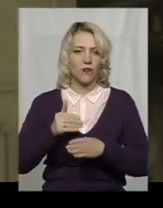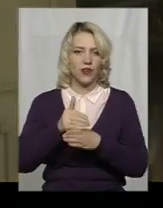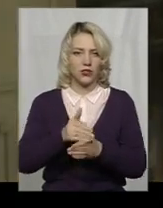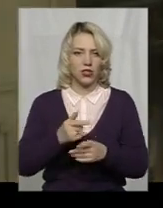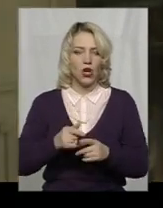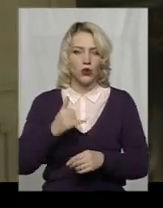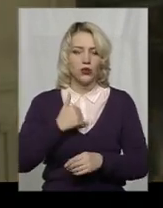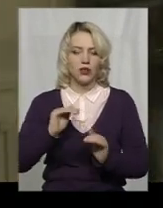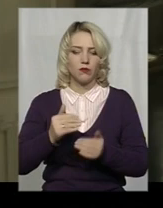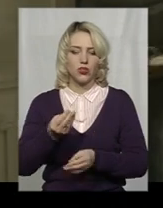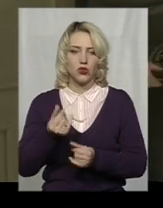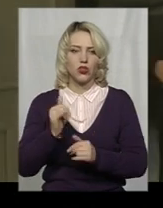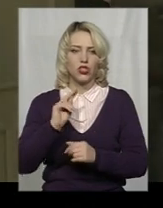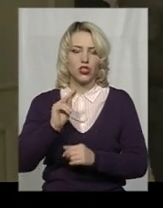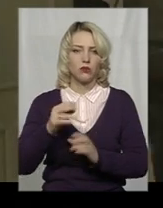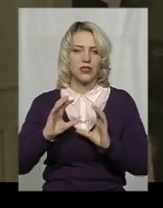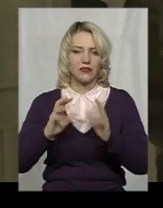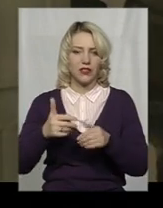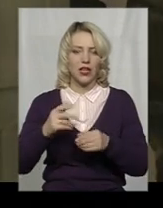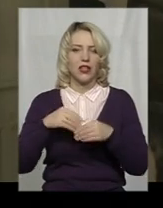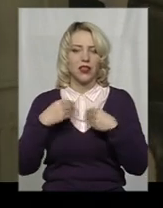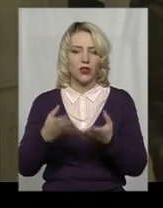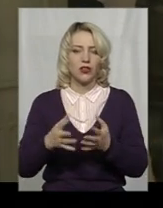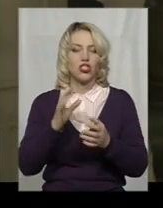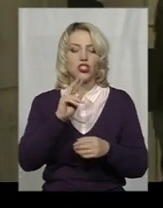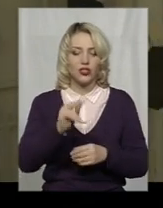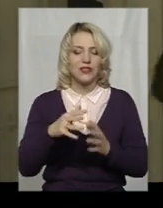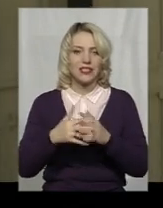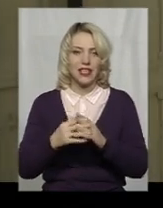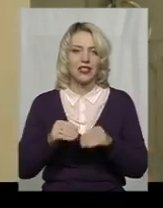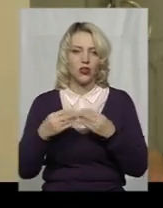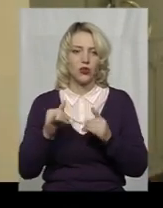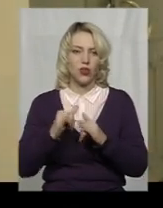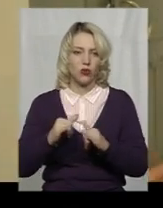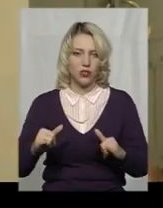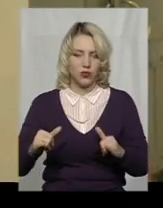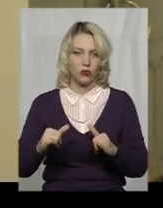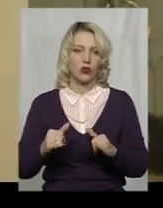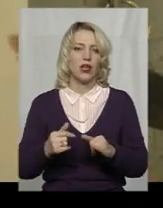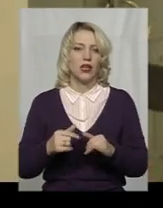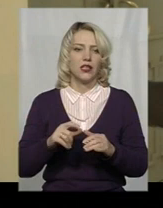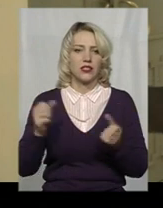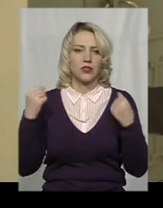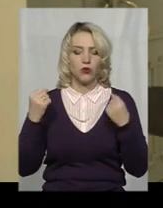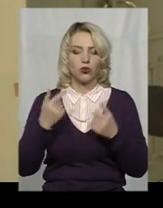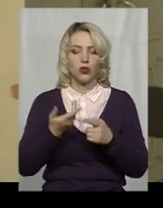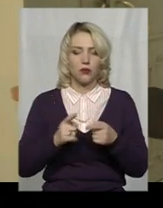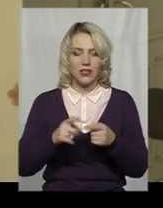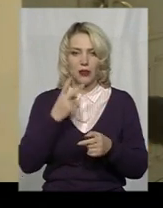В нас менше грошей, ніж слід, дають на розвиток спорту. І ми це з вами бачимо. Бюджет, який приймається